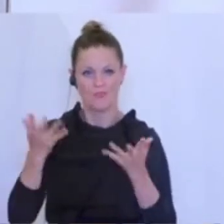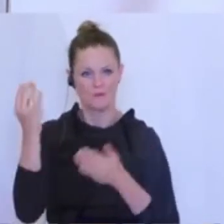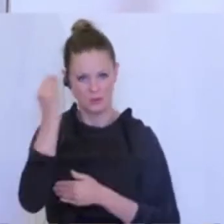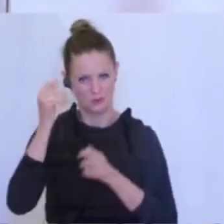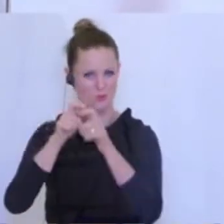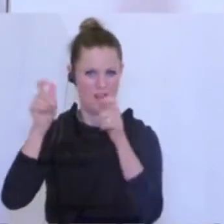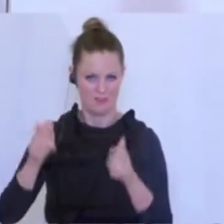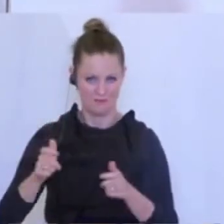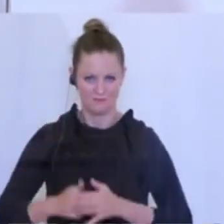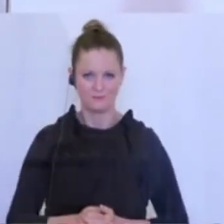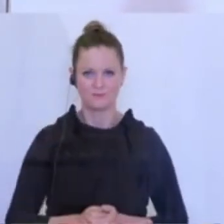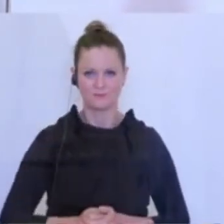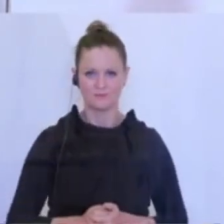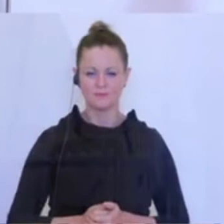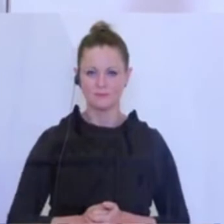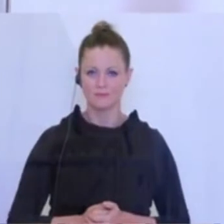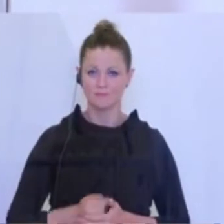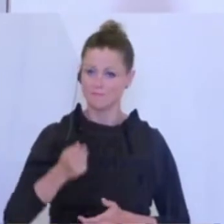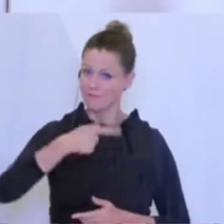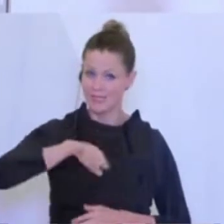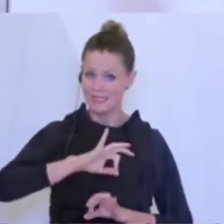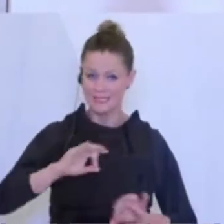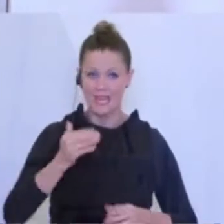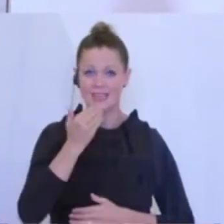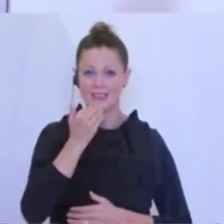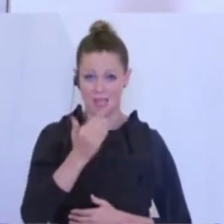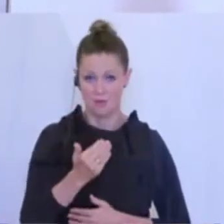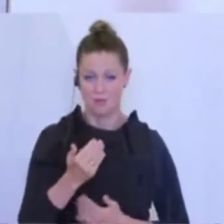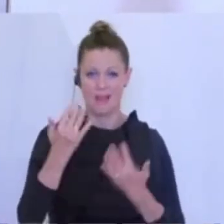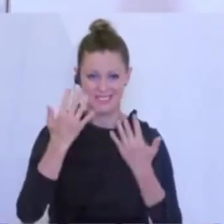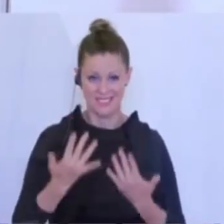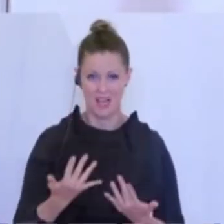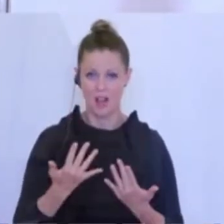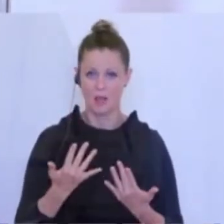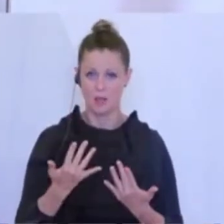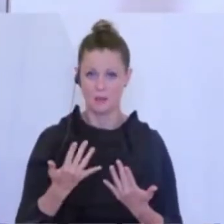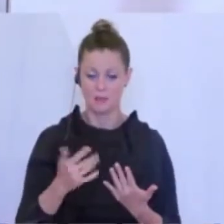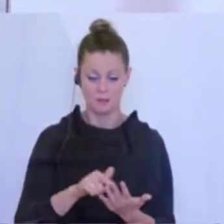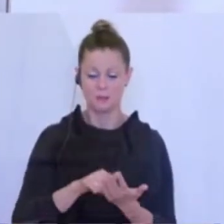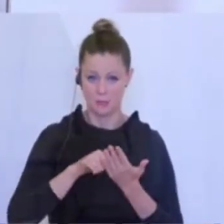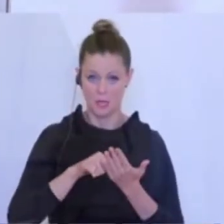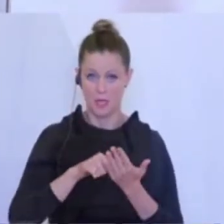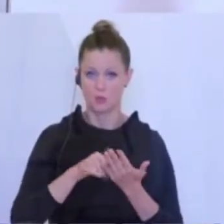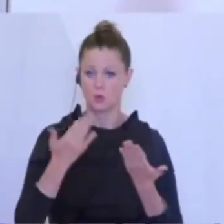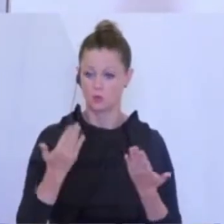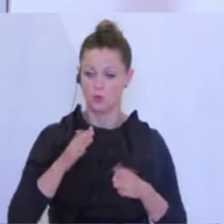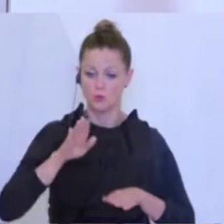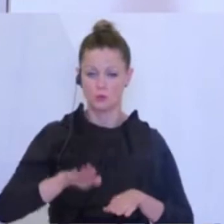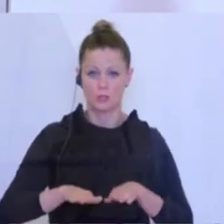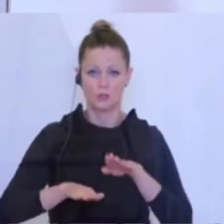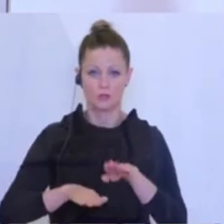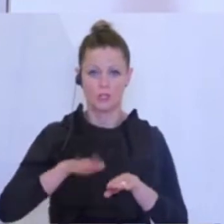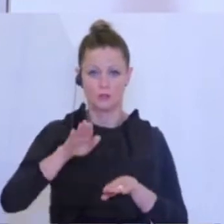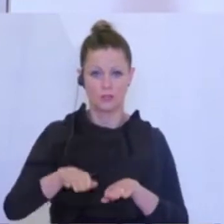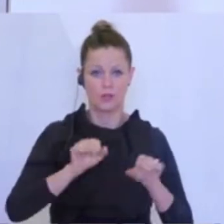Und wir sind sehr dankbar dafür, dass die Zahlen auch hergeben, dass wir diese Schritte setzen können.